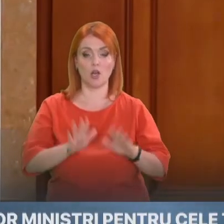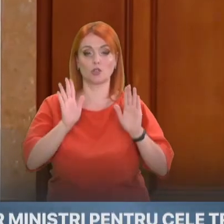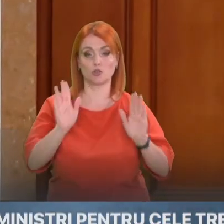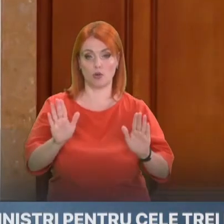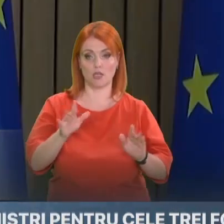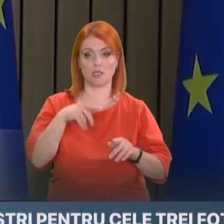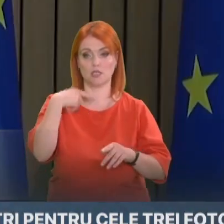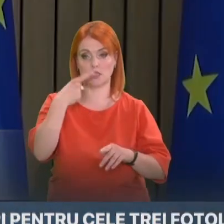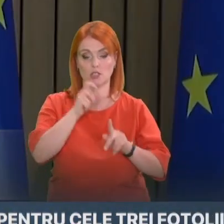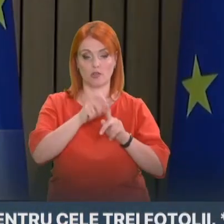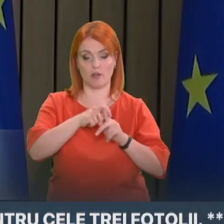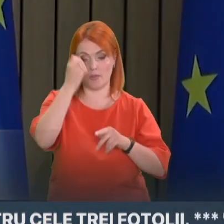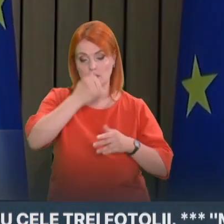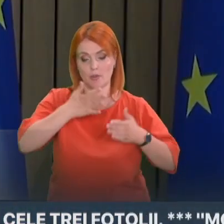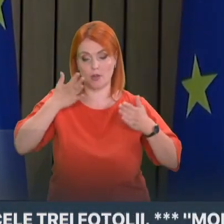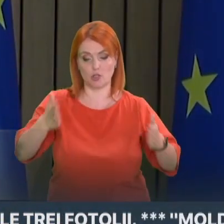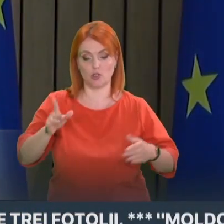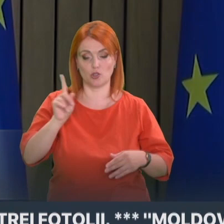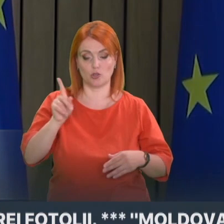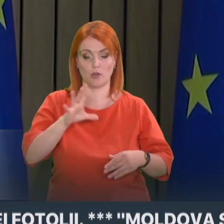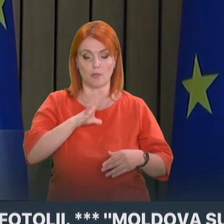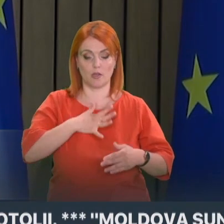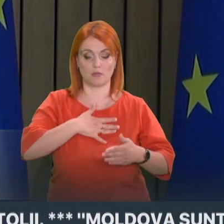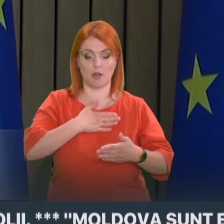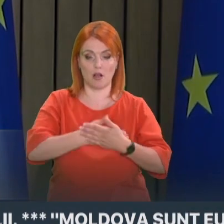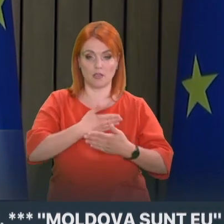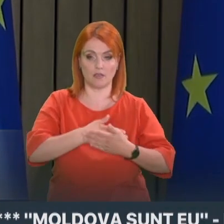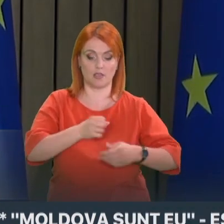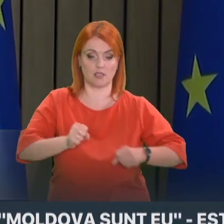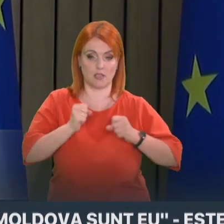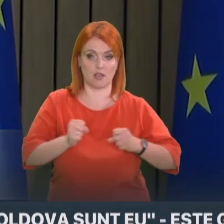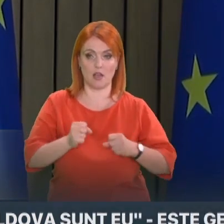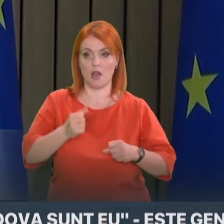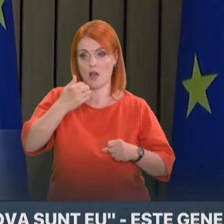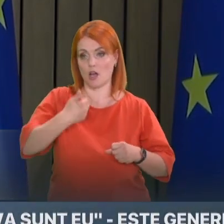domeniile gestionate. Vreau să-i mulțumesc mult domnului Topală.